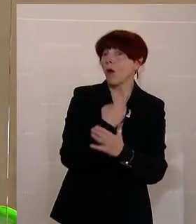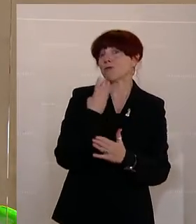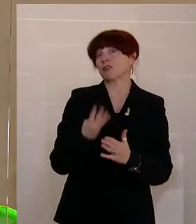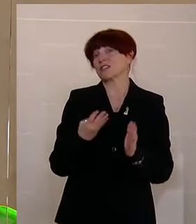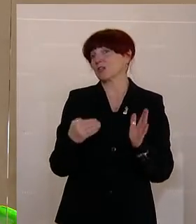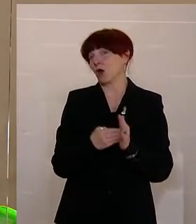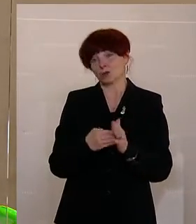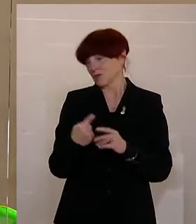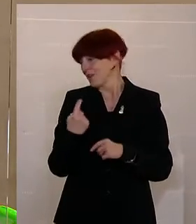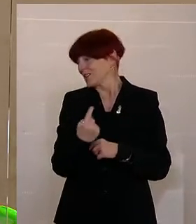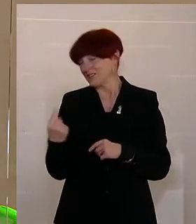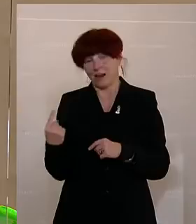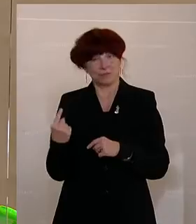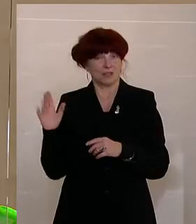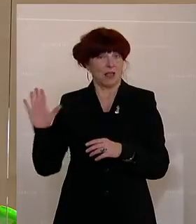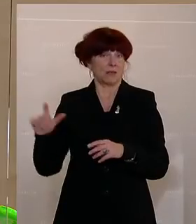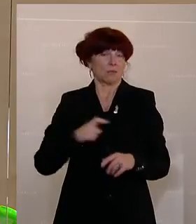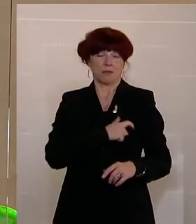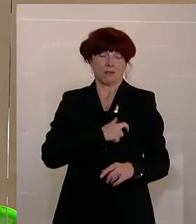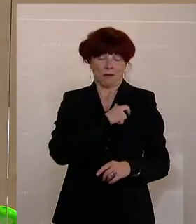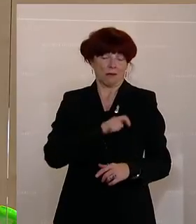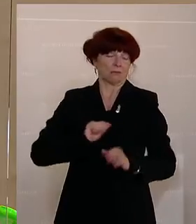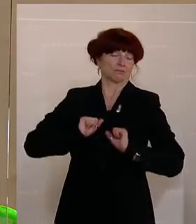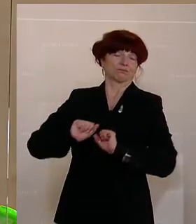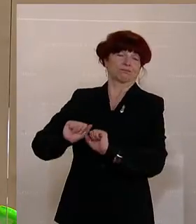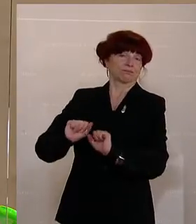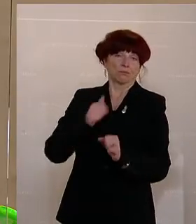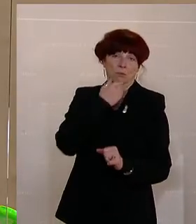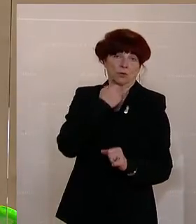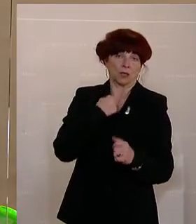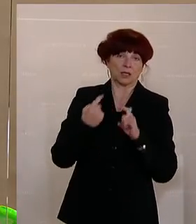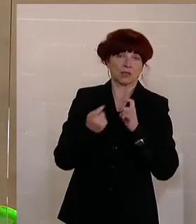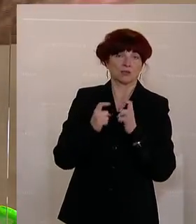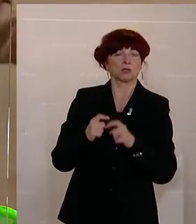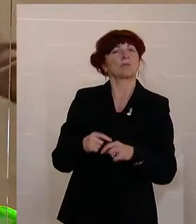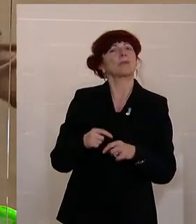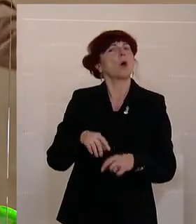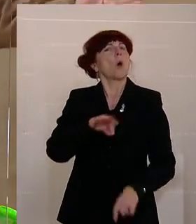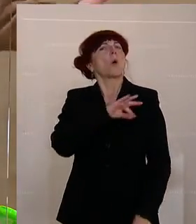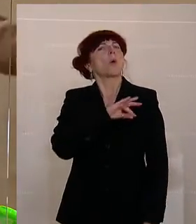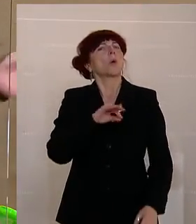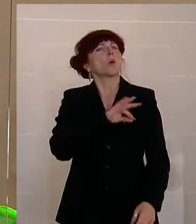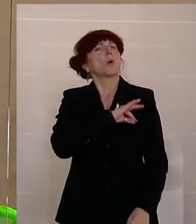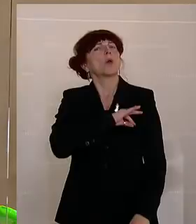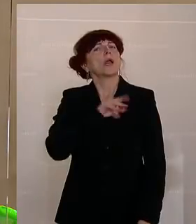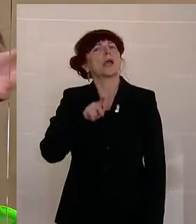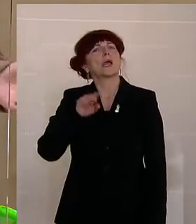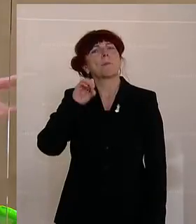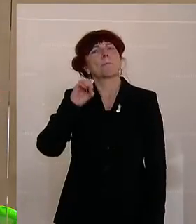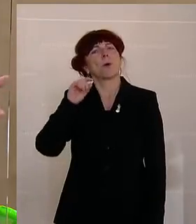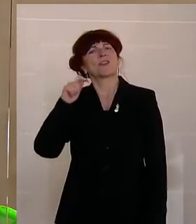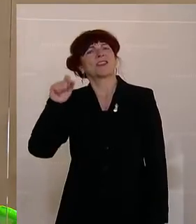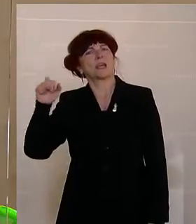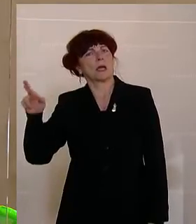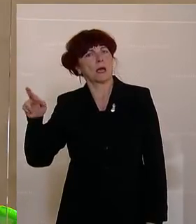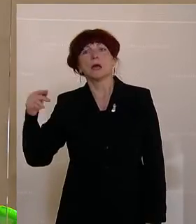das war der Kollege Pöttinger heute einige Reden davor, gemeint hat, es hat ja niemand gewusst, wie das sich